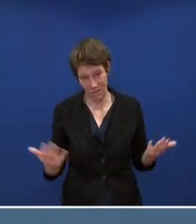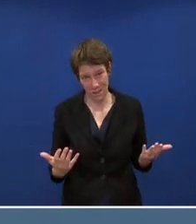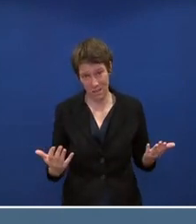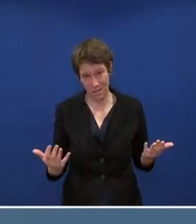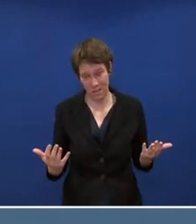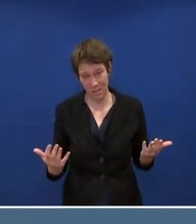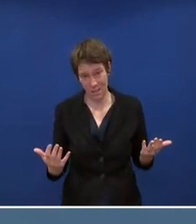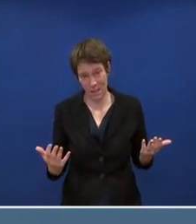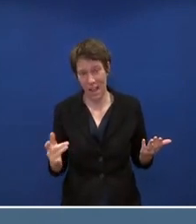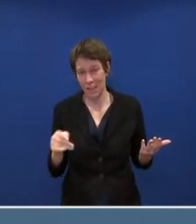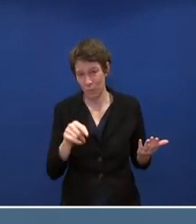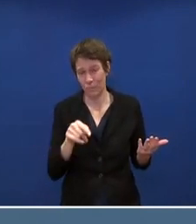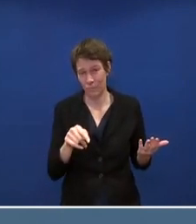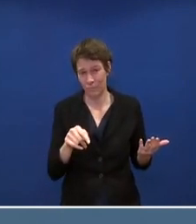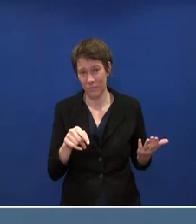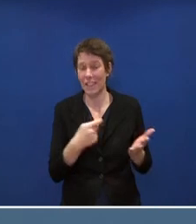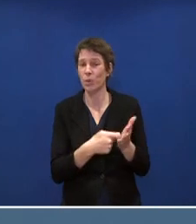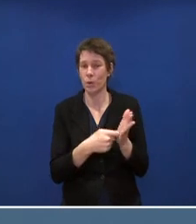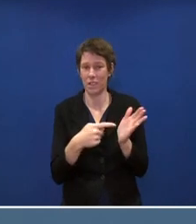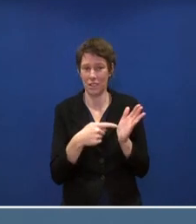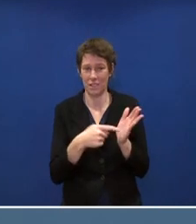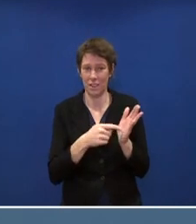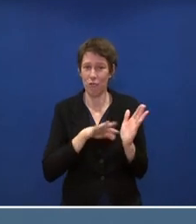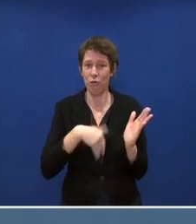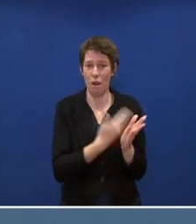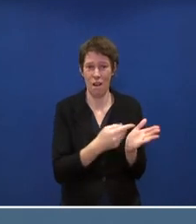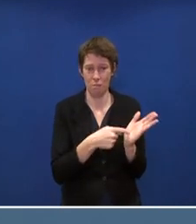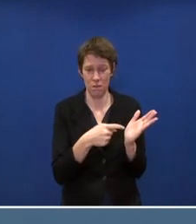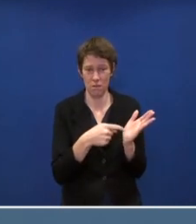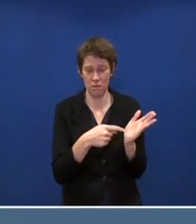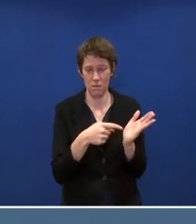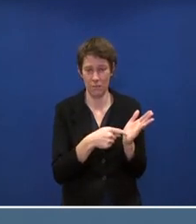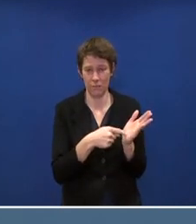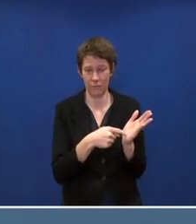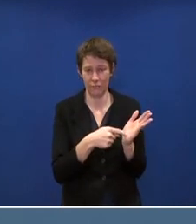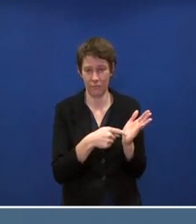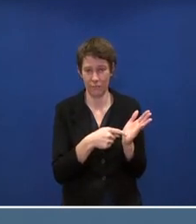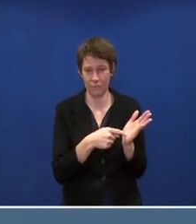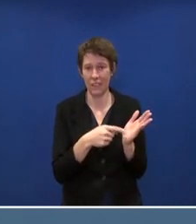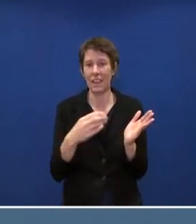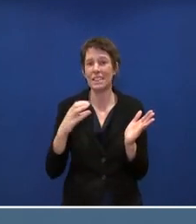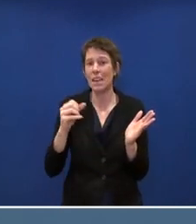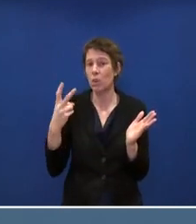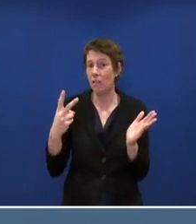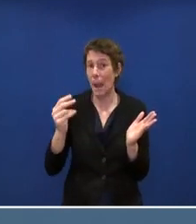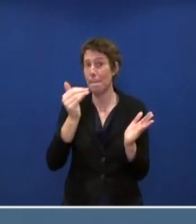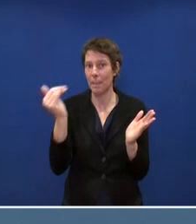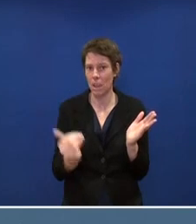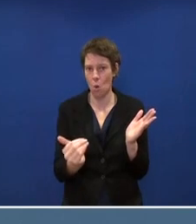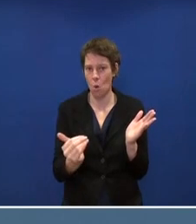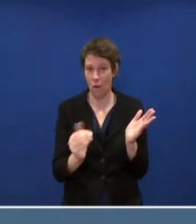gegelten die Vorgaben, die zur CO2-Minderung,